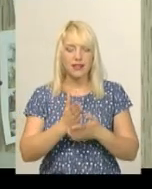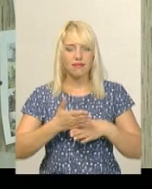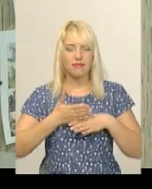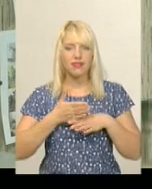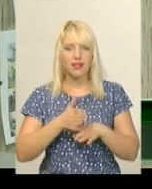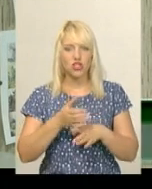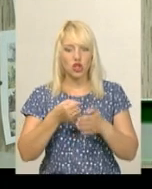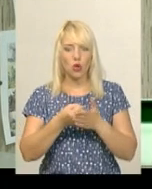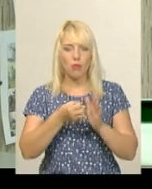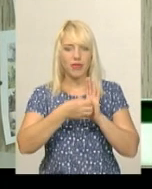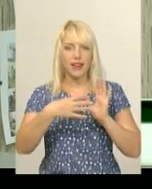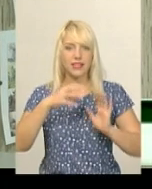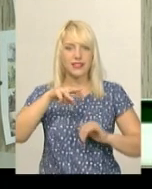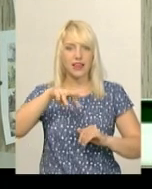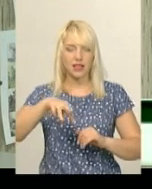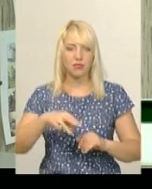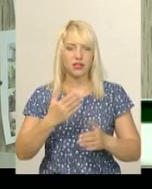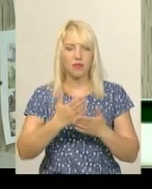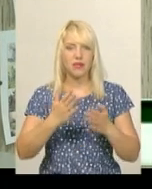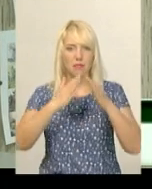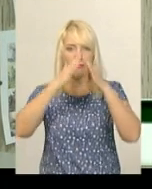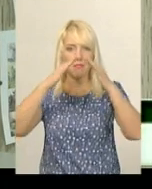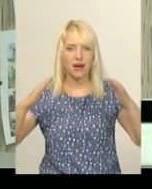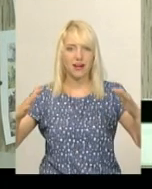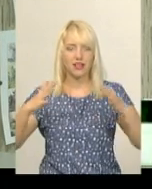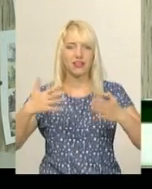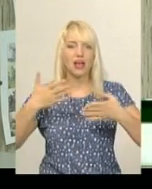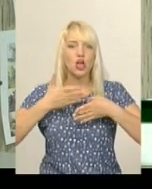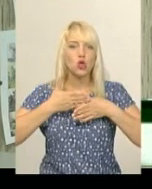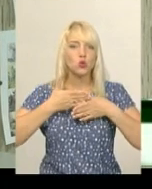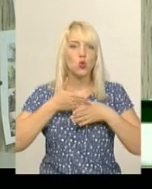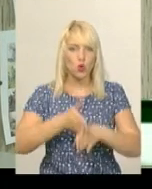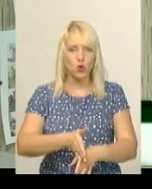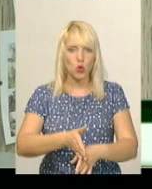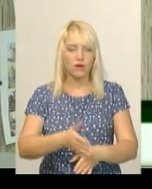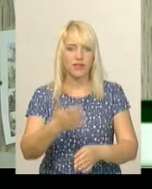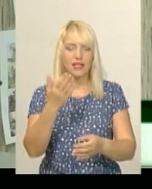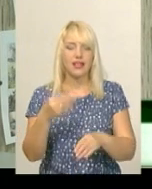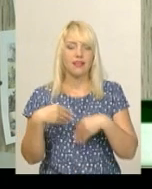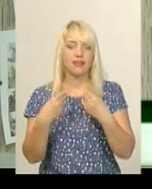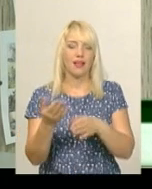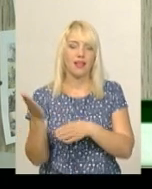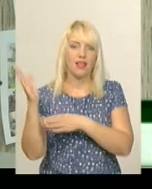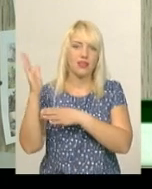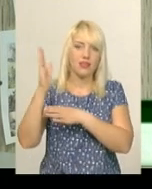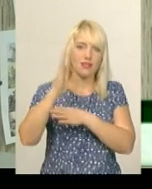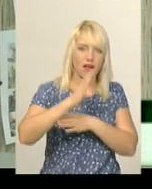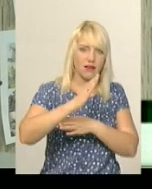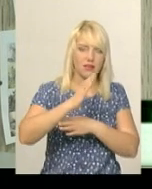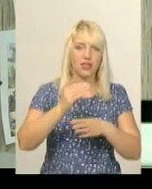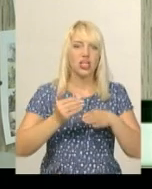там і перекриття зруйновані, далонахил, частина